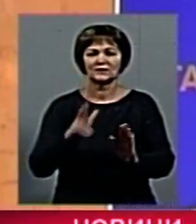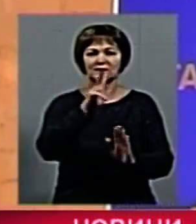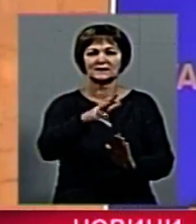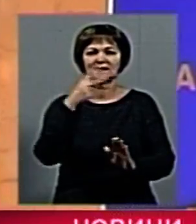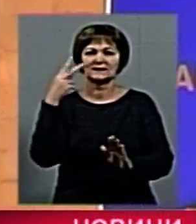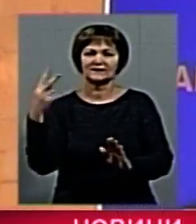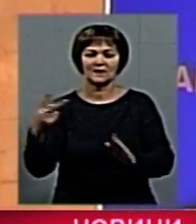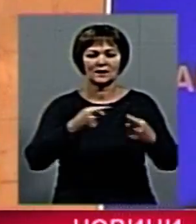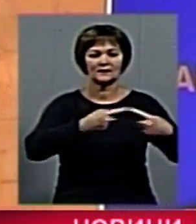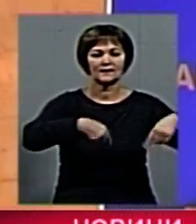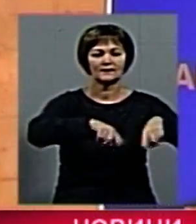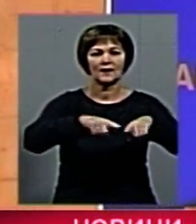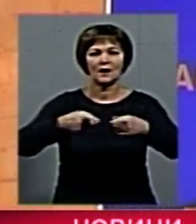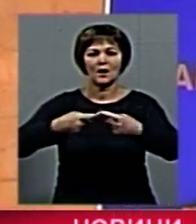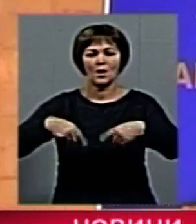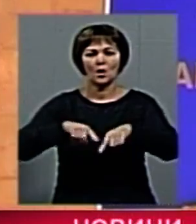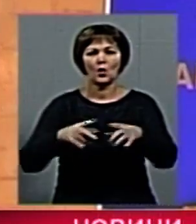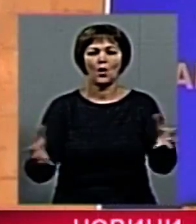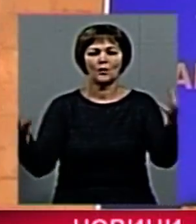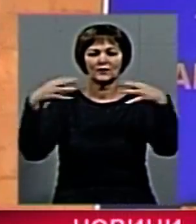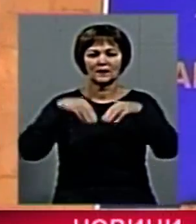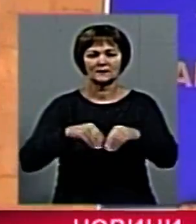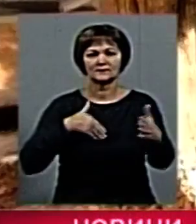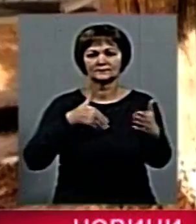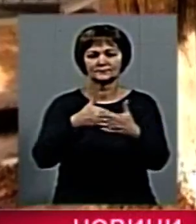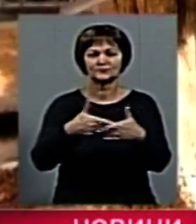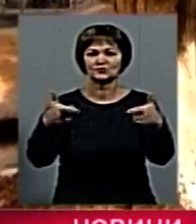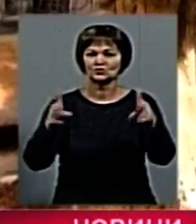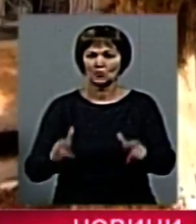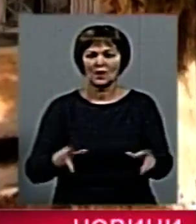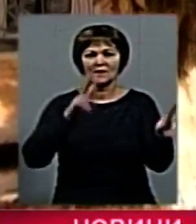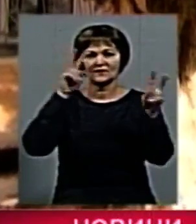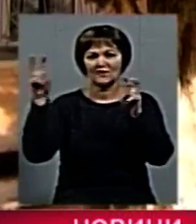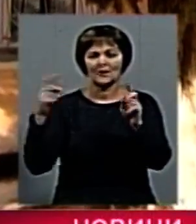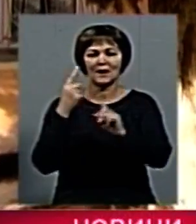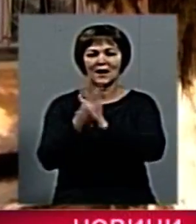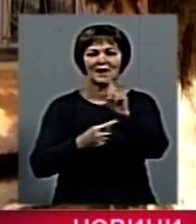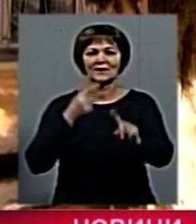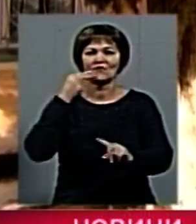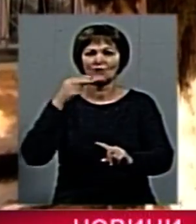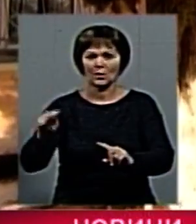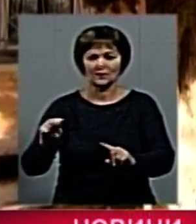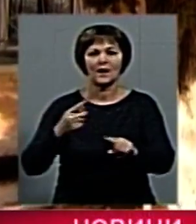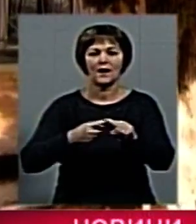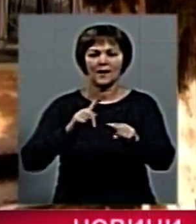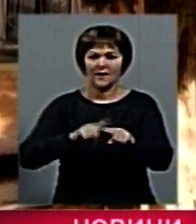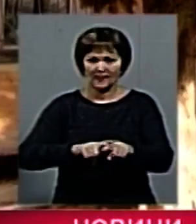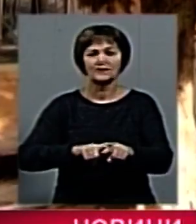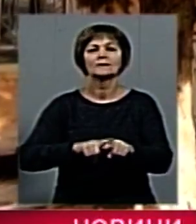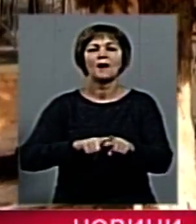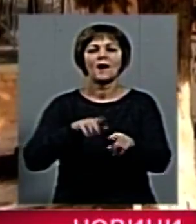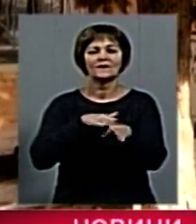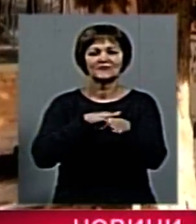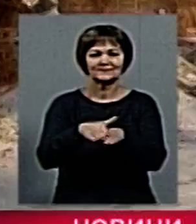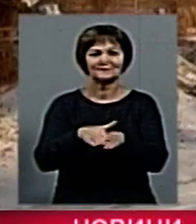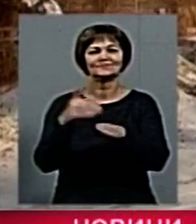територіальні громади, об'єднані на добровільних засадах, які в рамках реформи децентралізації влади в організації життя людей